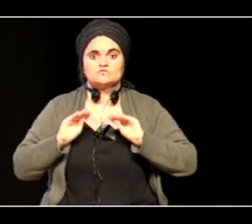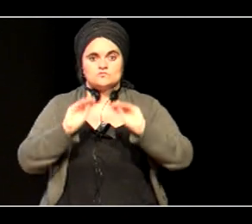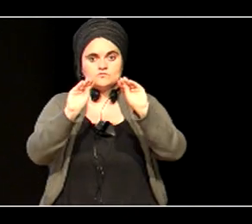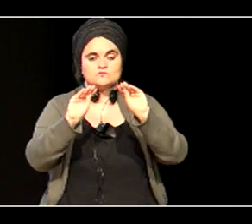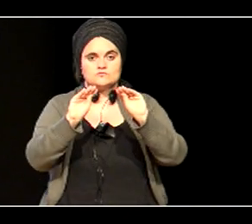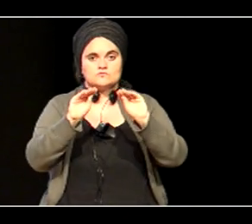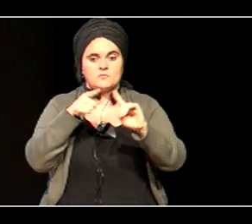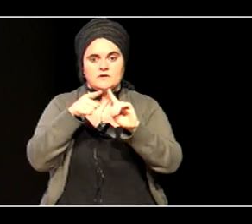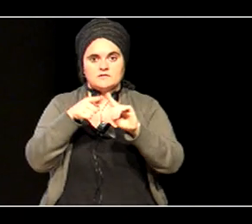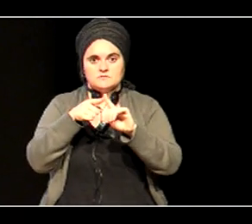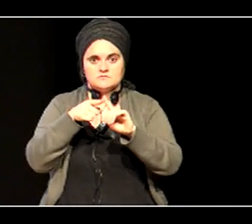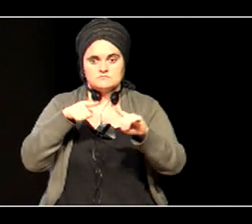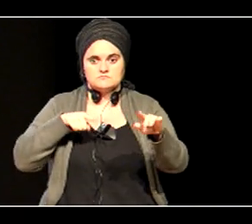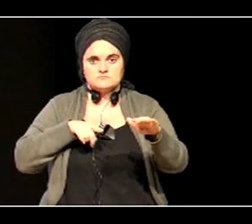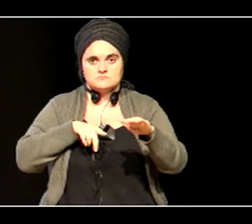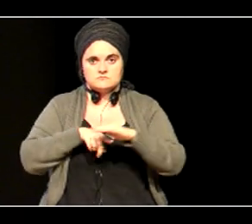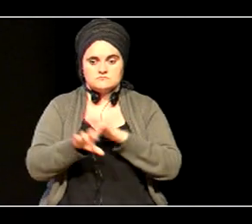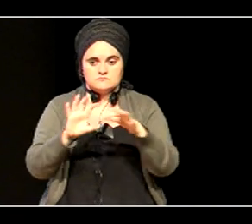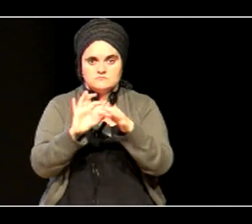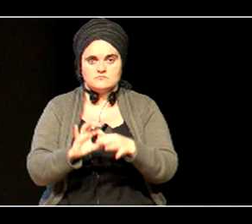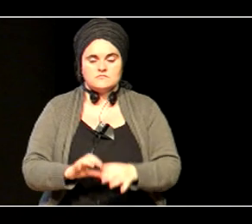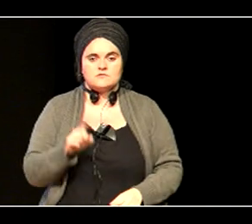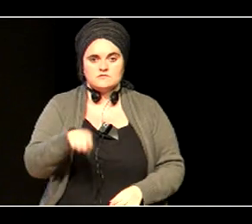garatuko direnak jardueren bitartez.